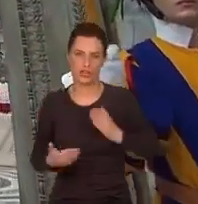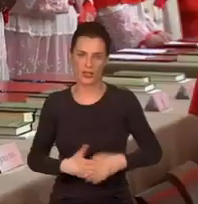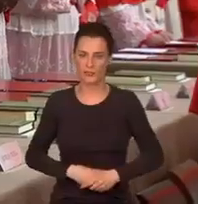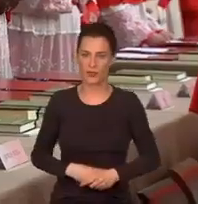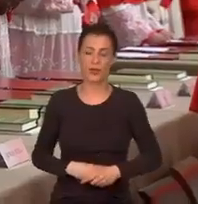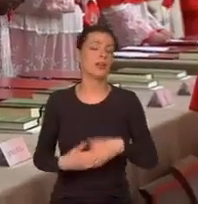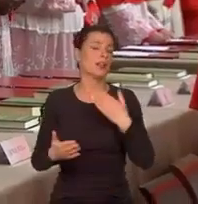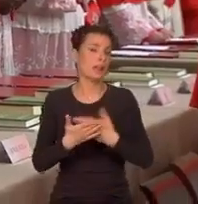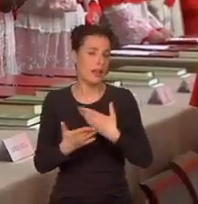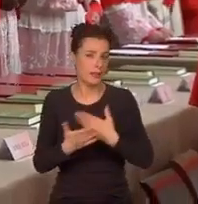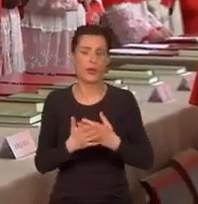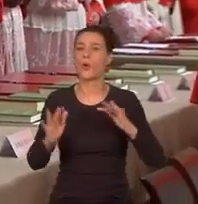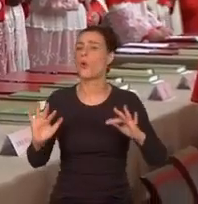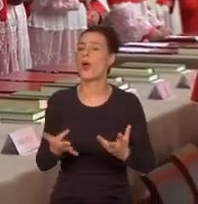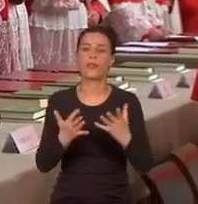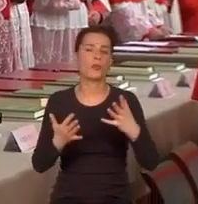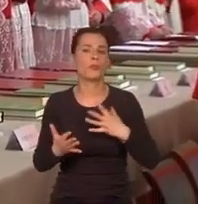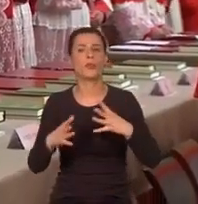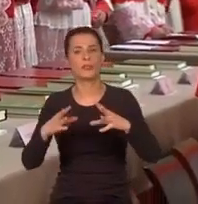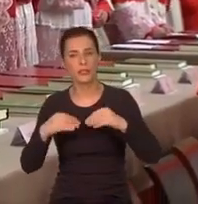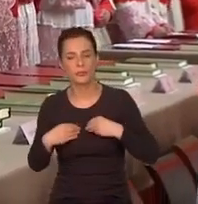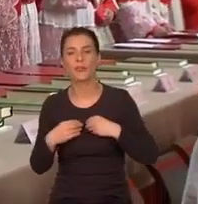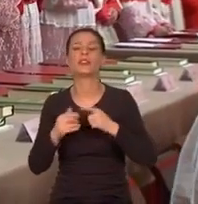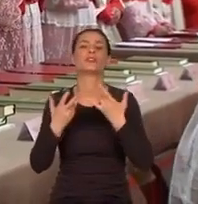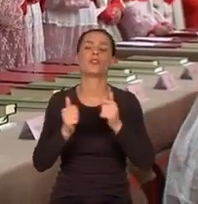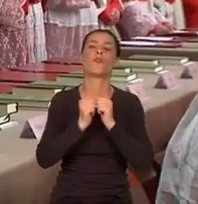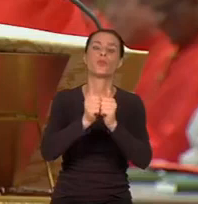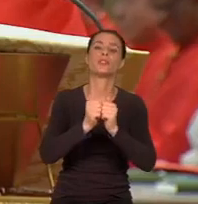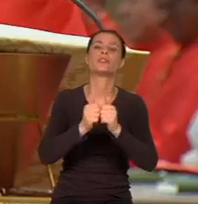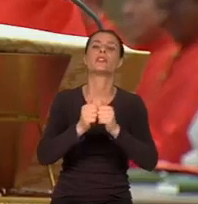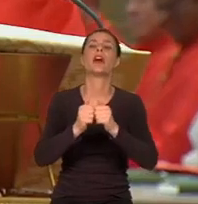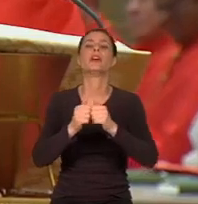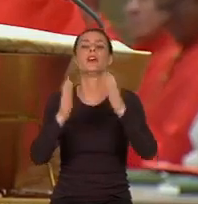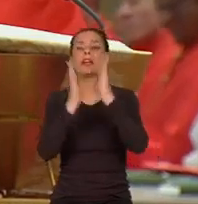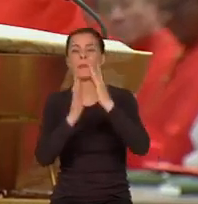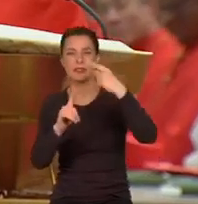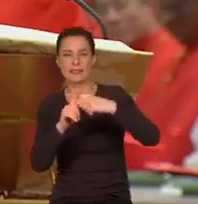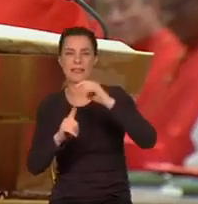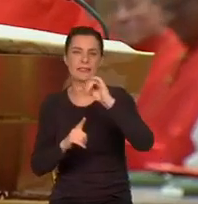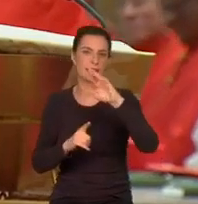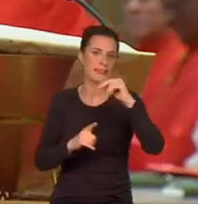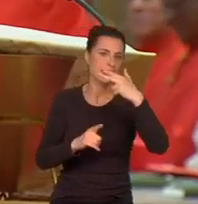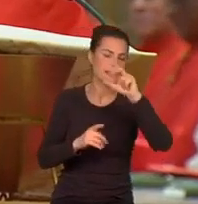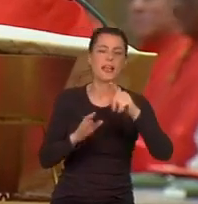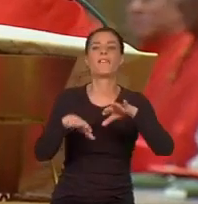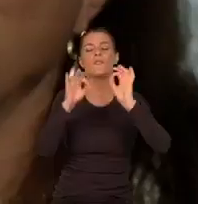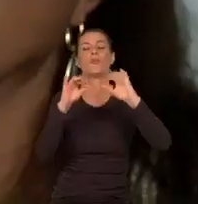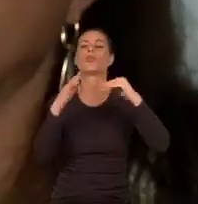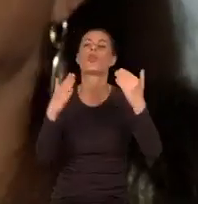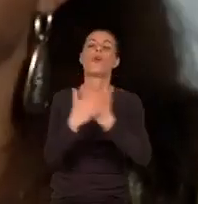Z tego powodu łatwo było zaadaptować go do funkcji Kaplicy Sykstyńsii, miejsca wyboru przyszłych papieży.